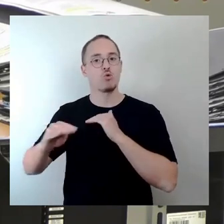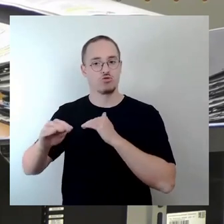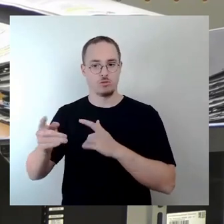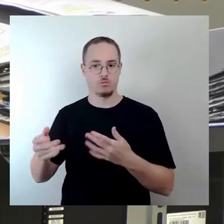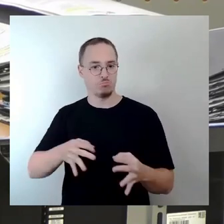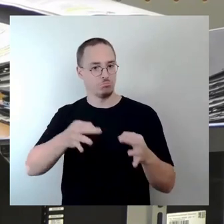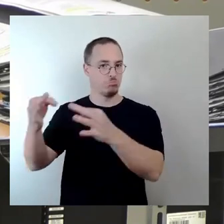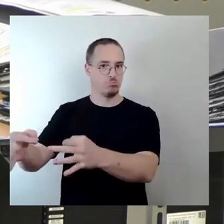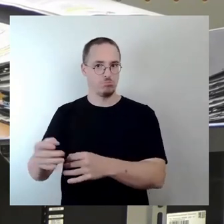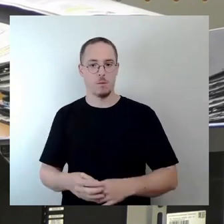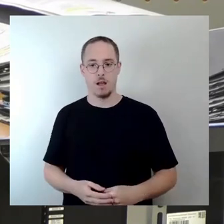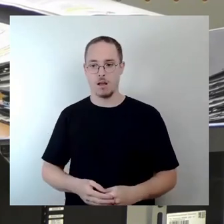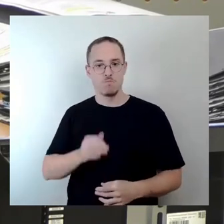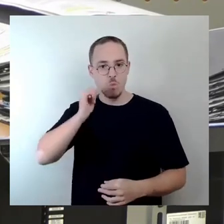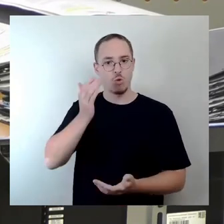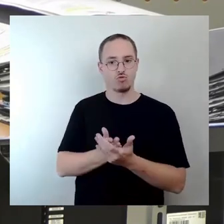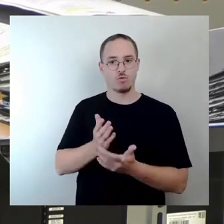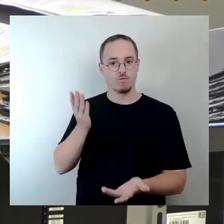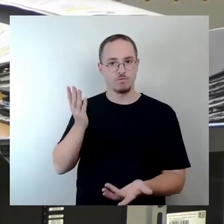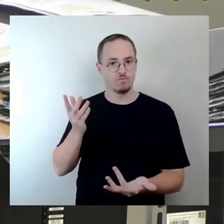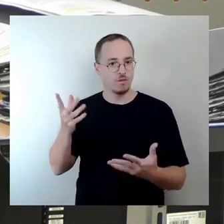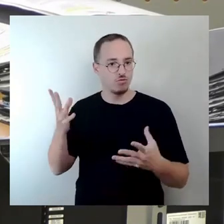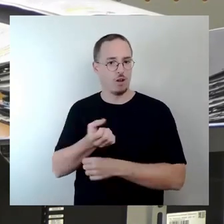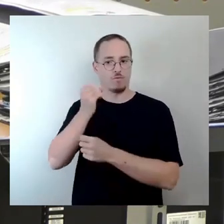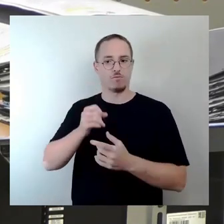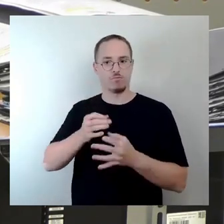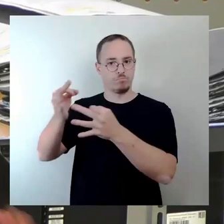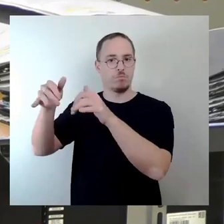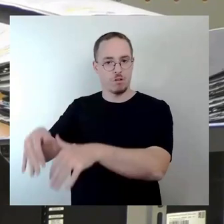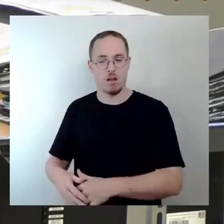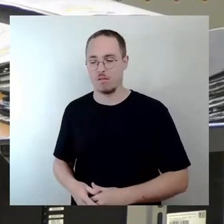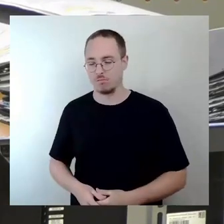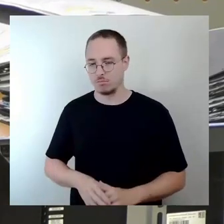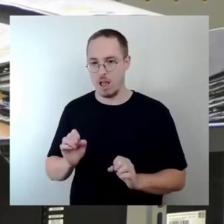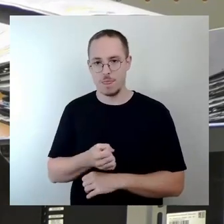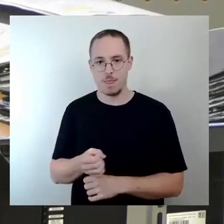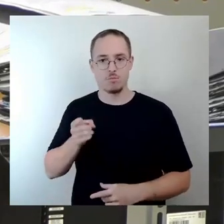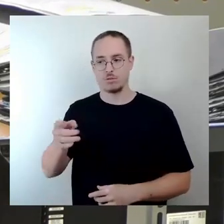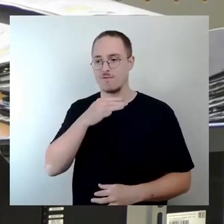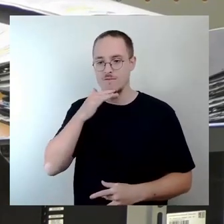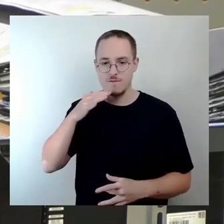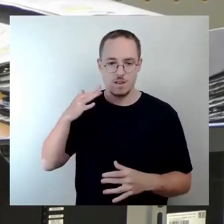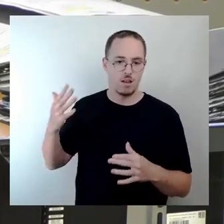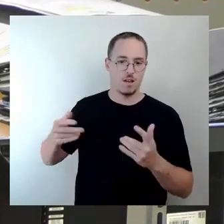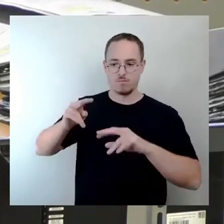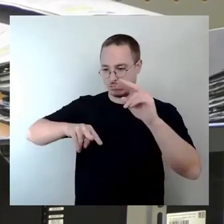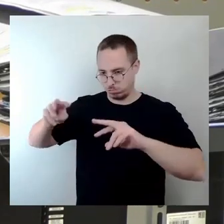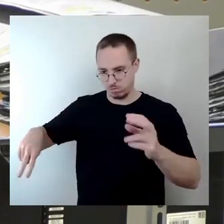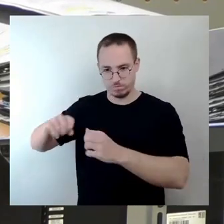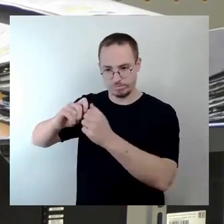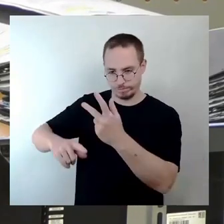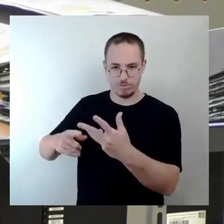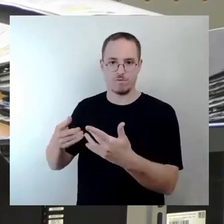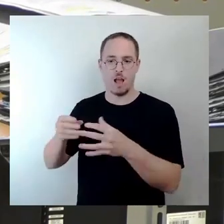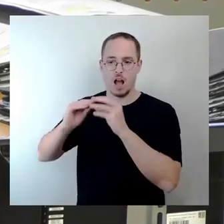ein paar Schachtarbeiten machen. Sie müssen den Lift entsprechend einrichten. Die Hydraulik, alles, was Sie da brauchen, das ist ja nie von heute auf morgen gemacht. Ich habe